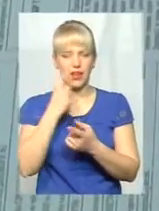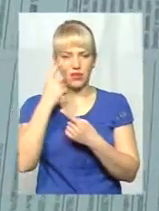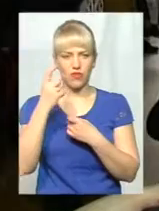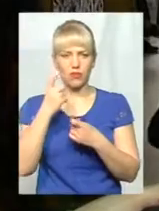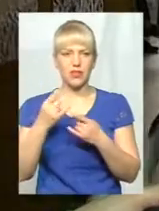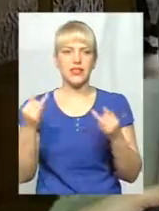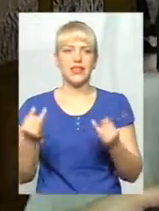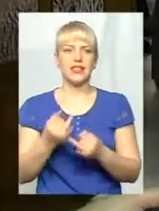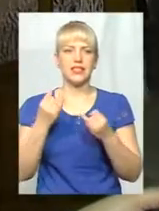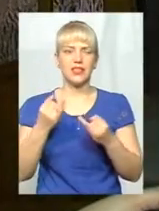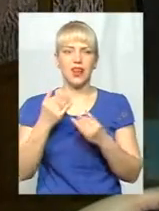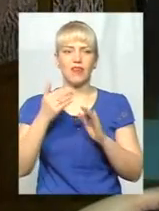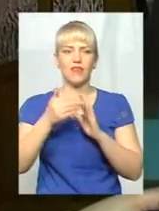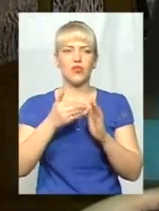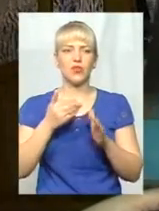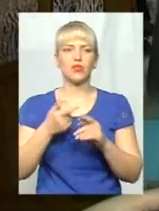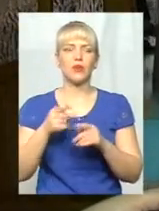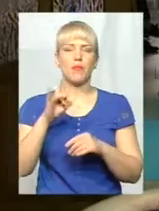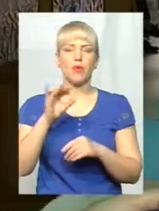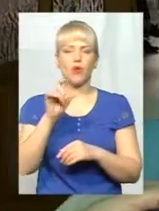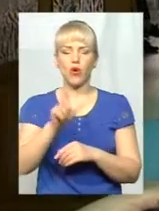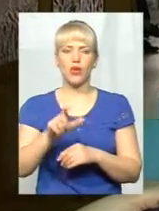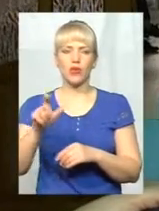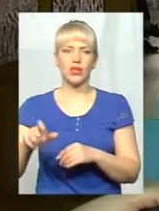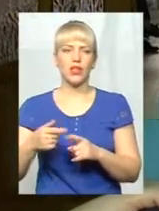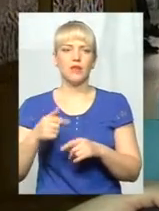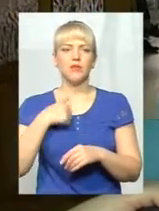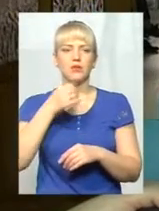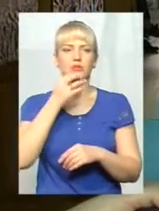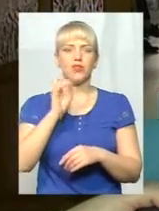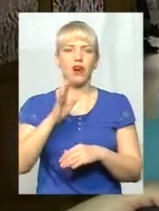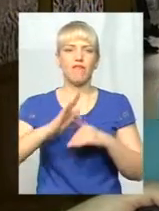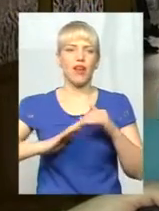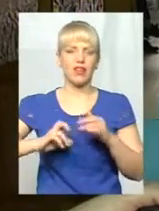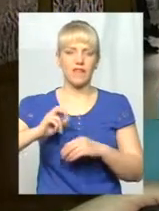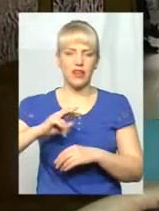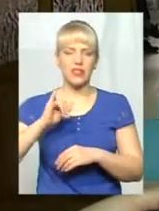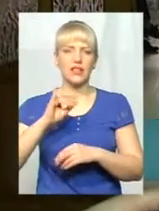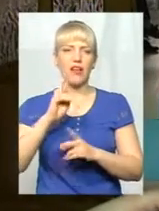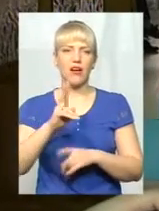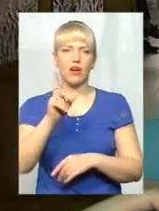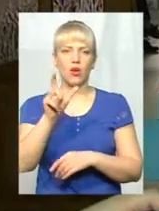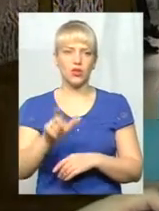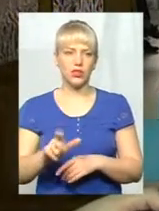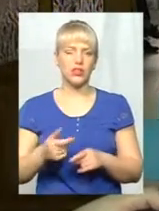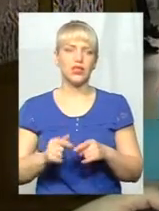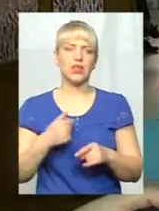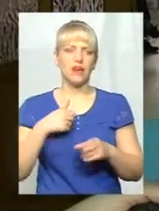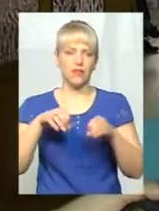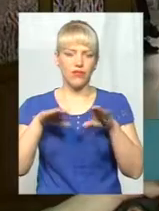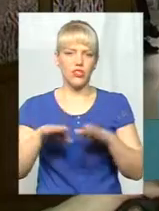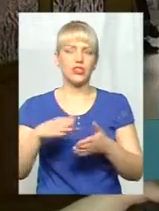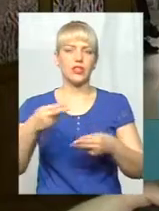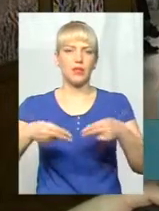про них. Мені вона сподобалася як фахівець і сподобалася як людина, тому я вирішила підписати з нею декларацію.